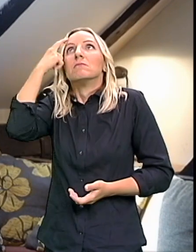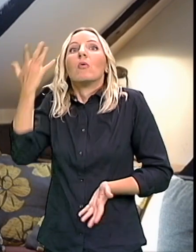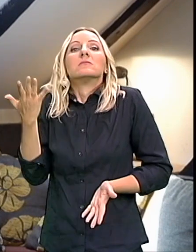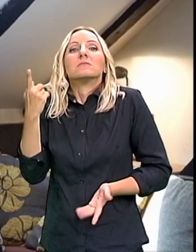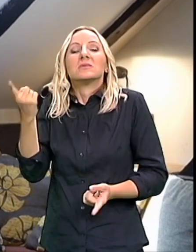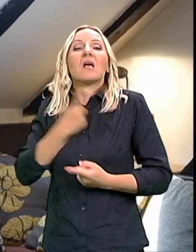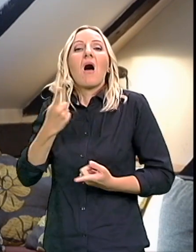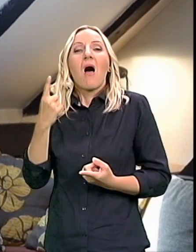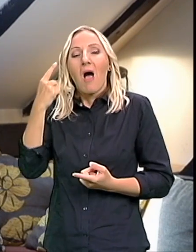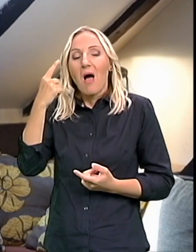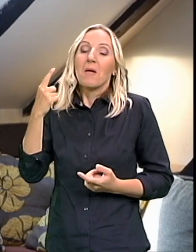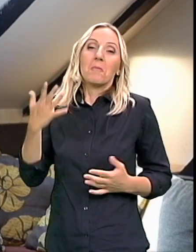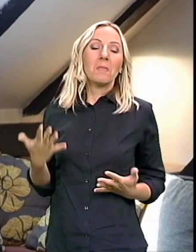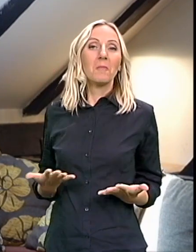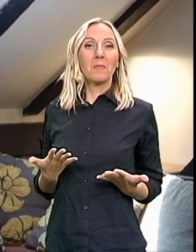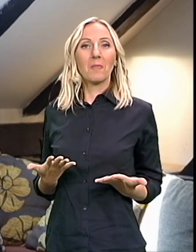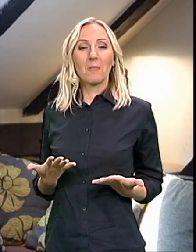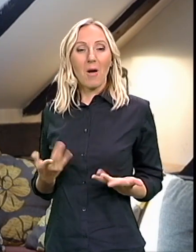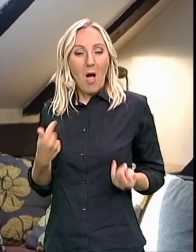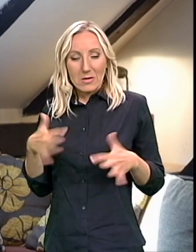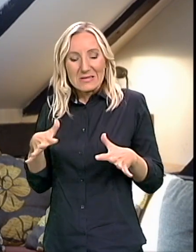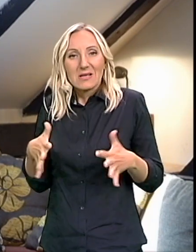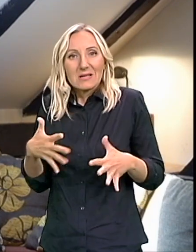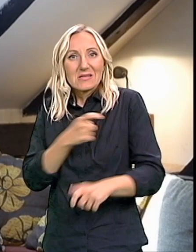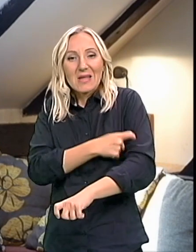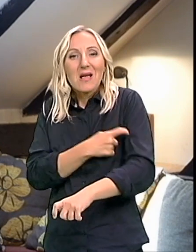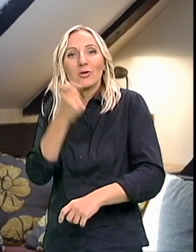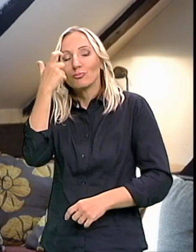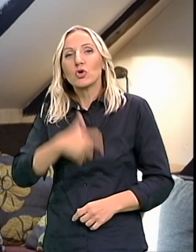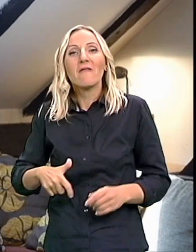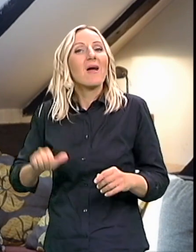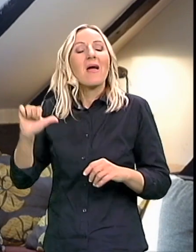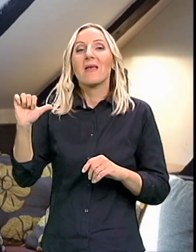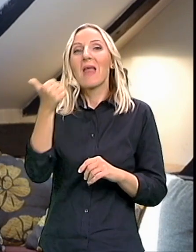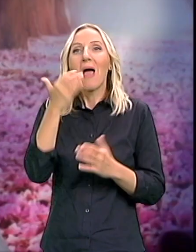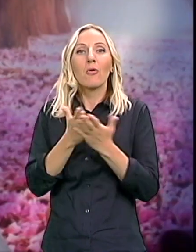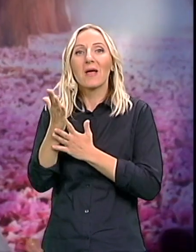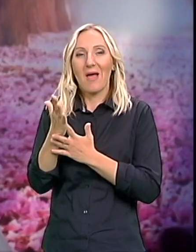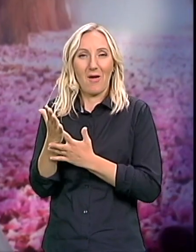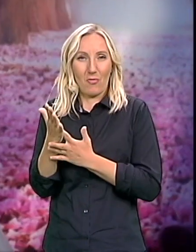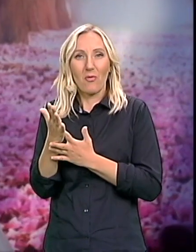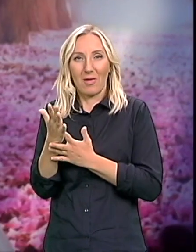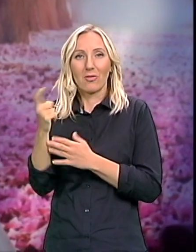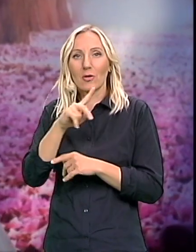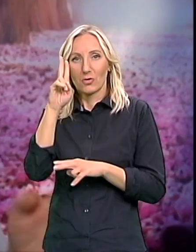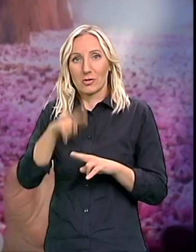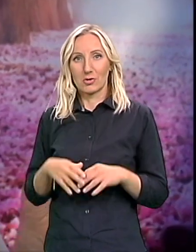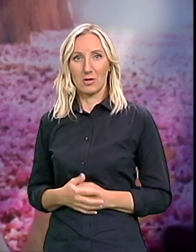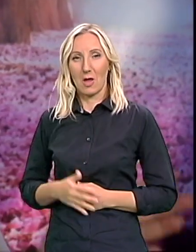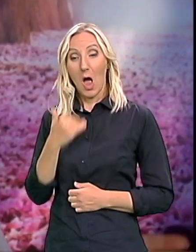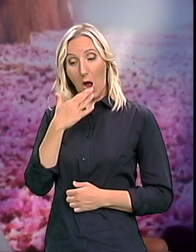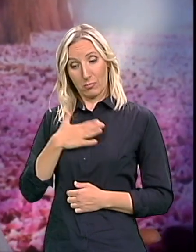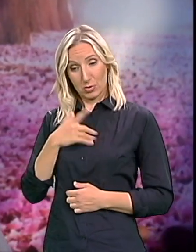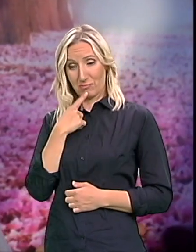nekog možda pod stresom nekad čovek najbolje reaguje i iznalazi rešenje Ako vama dete ima šest godina Vi